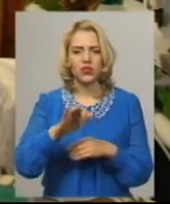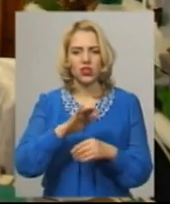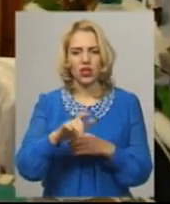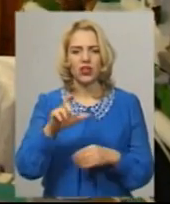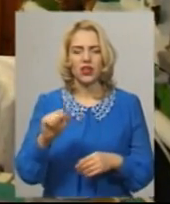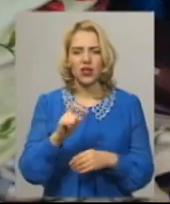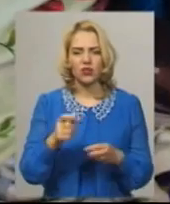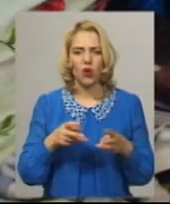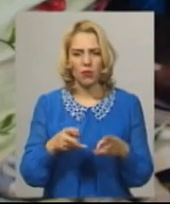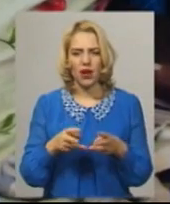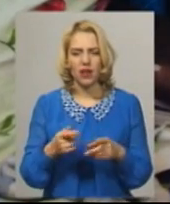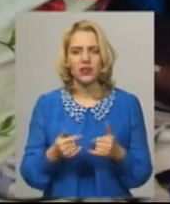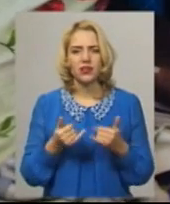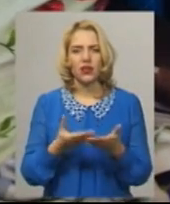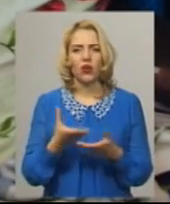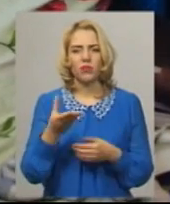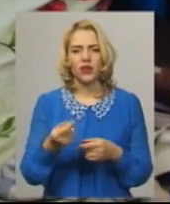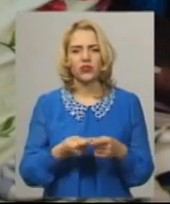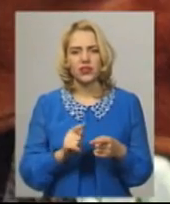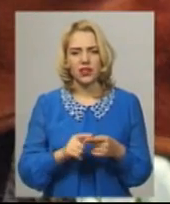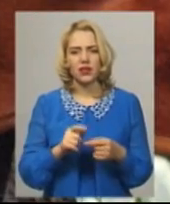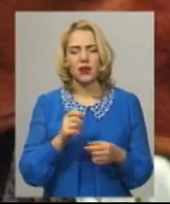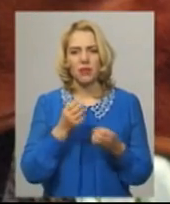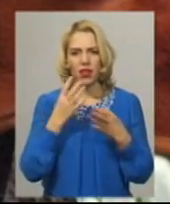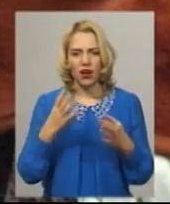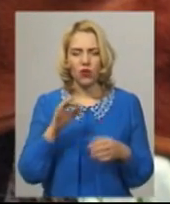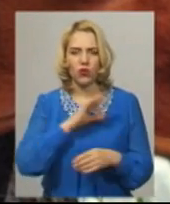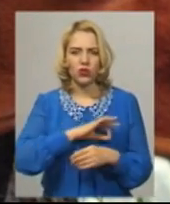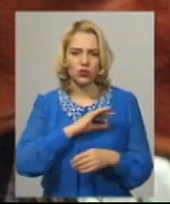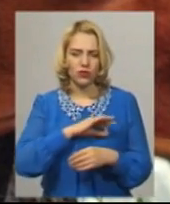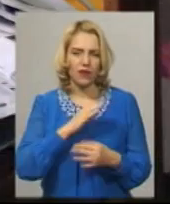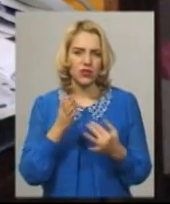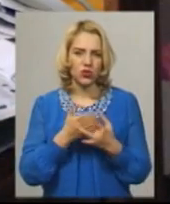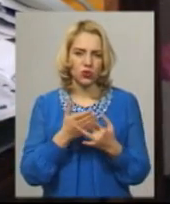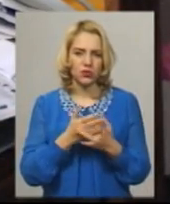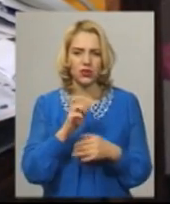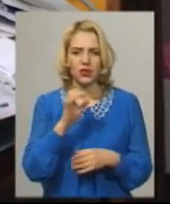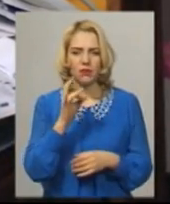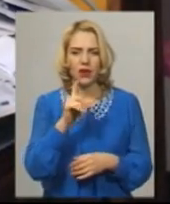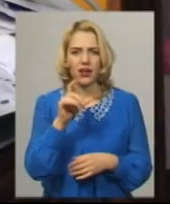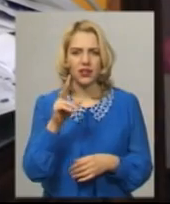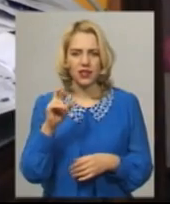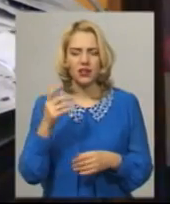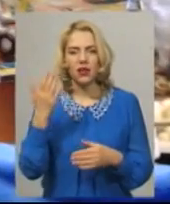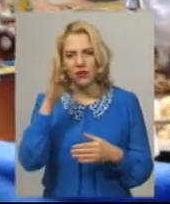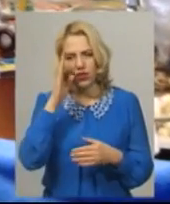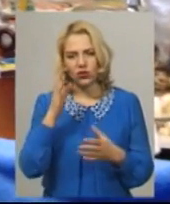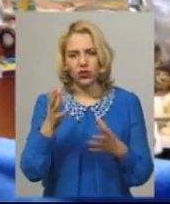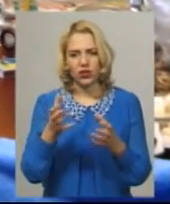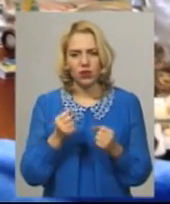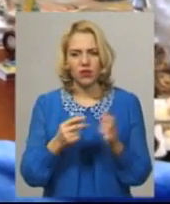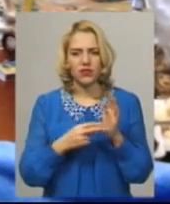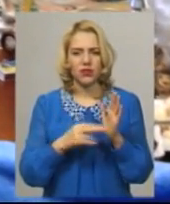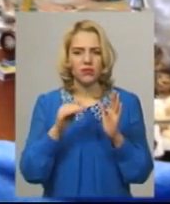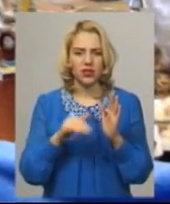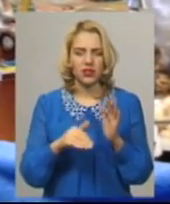газове опалення. Для оплати цих благ, каже чоловік, користувався субсидією. Додає, в березні він отримав разом із пенсією 7